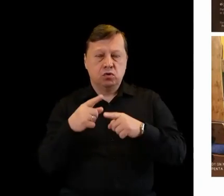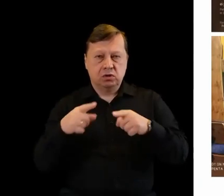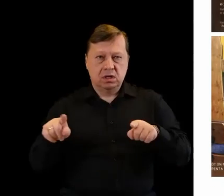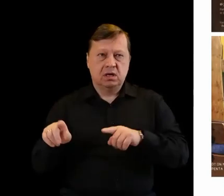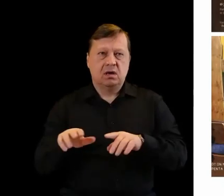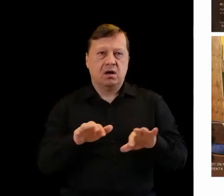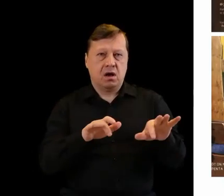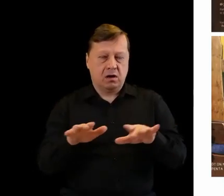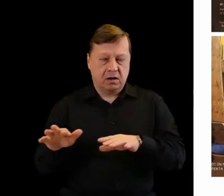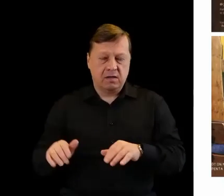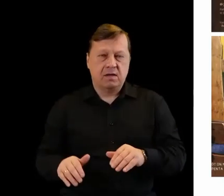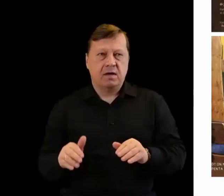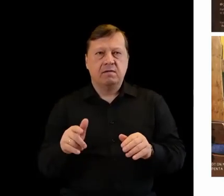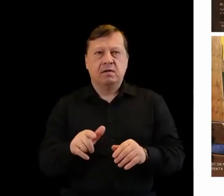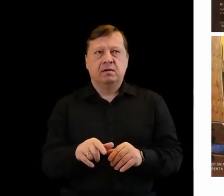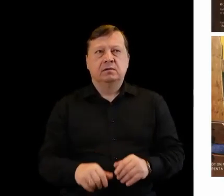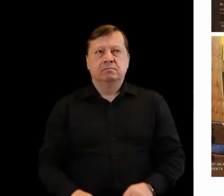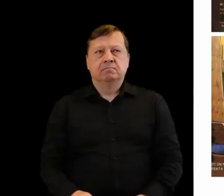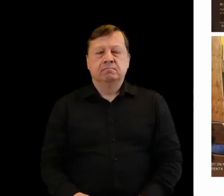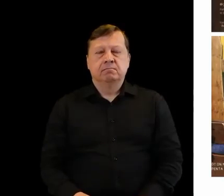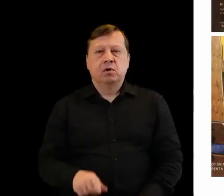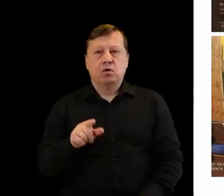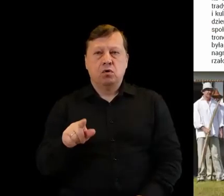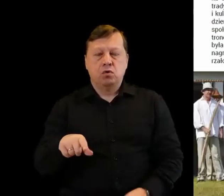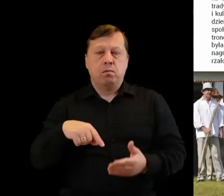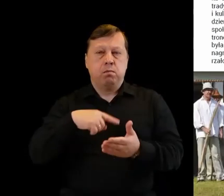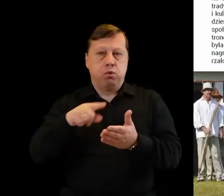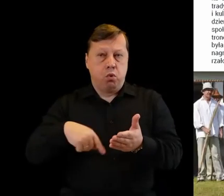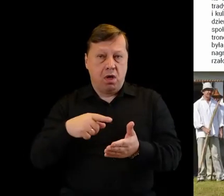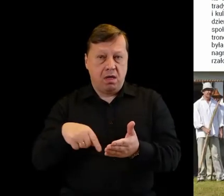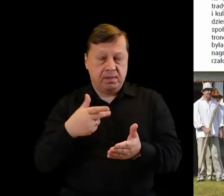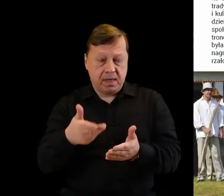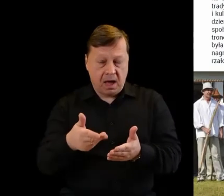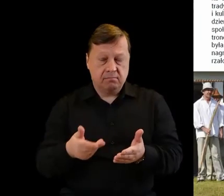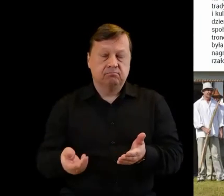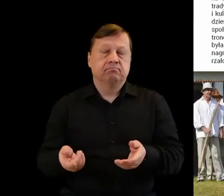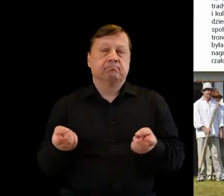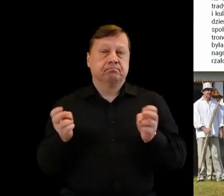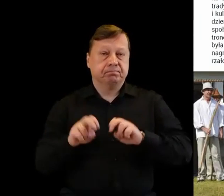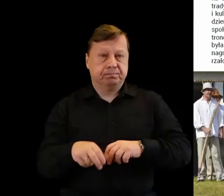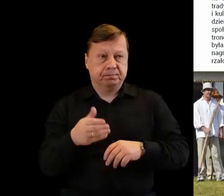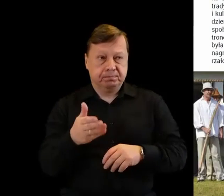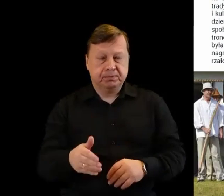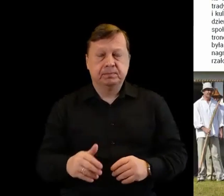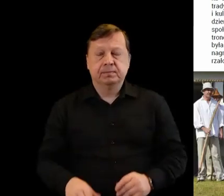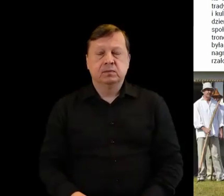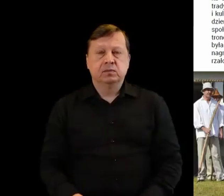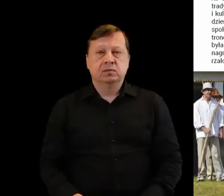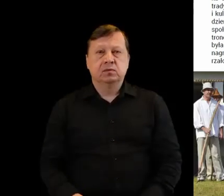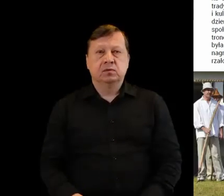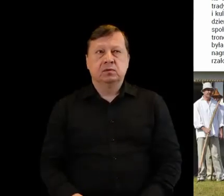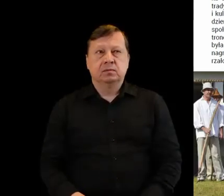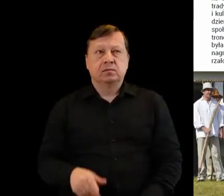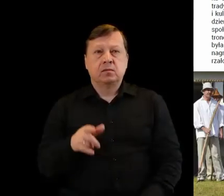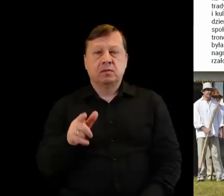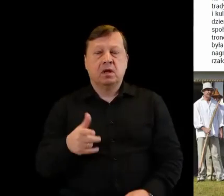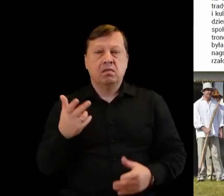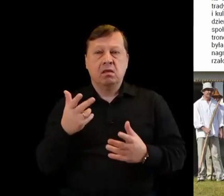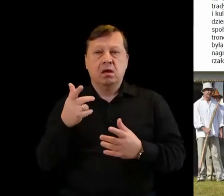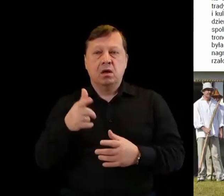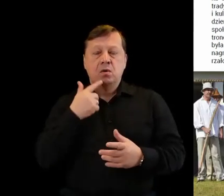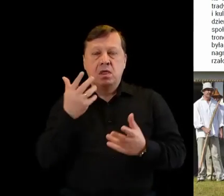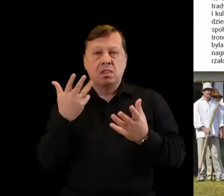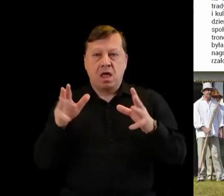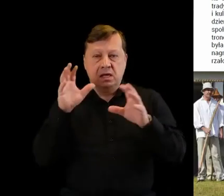Tu mamy też już nagrywanie, wydanie płyty. Tutaj mamy, ocalić od zapomnienia, projekt też